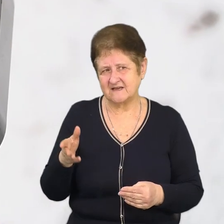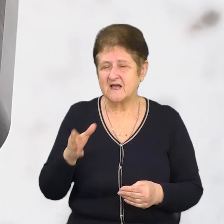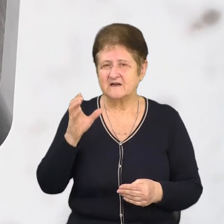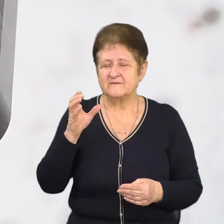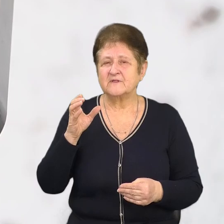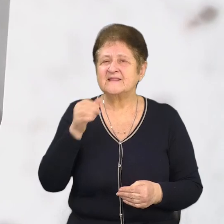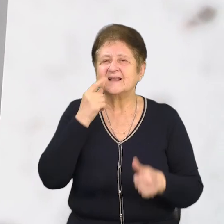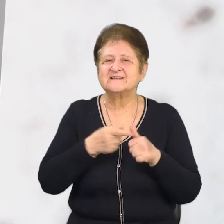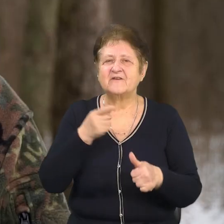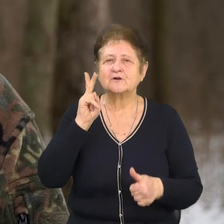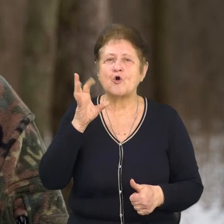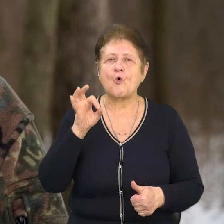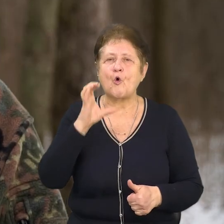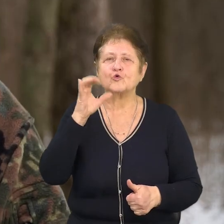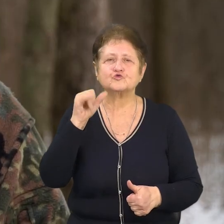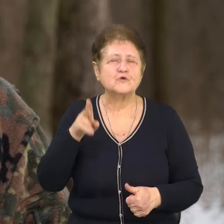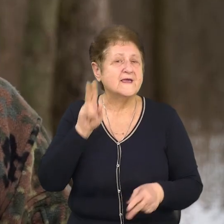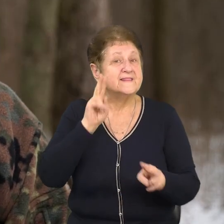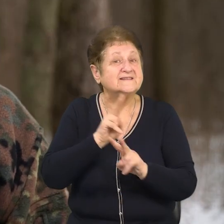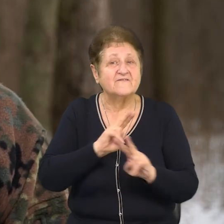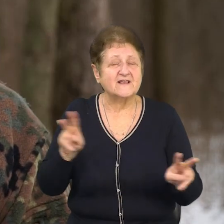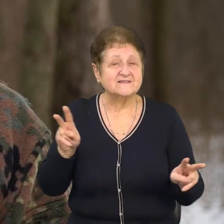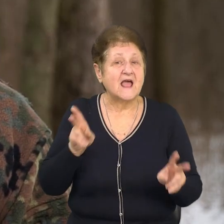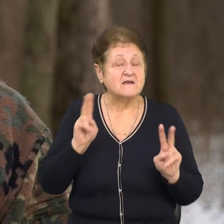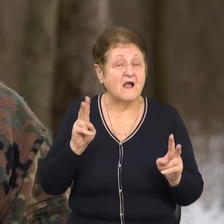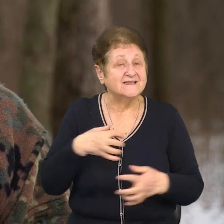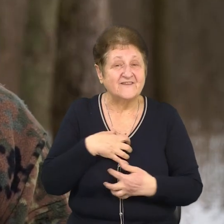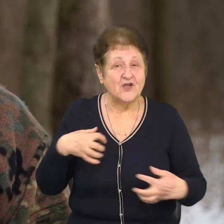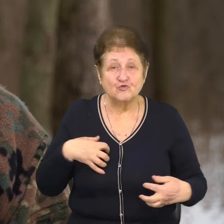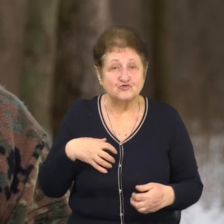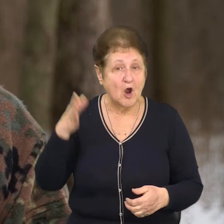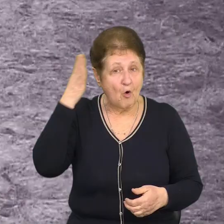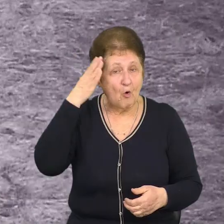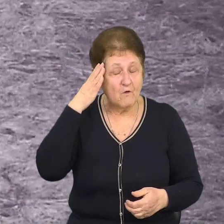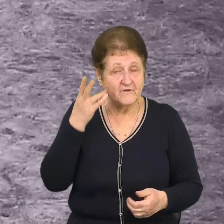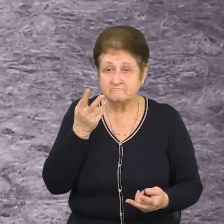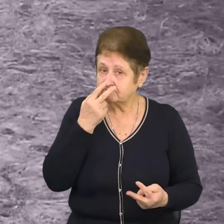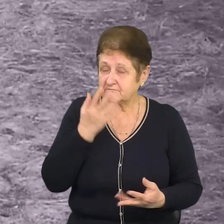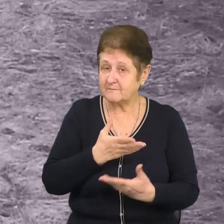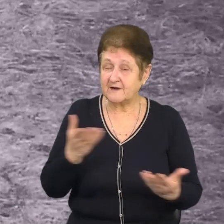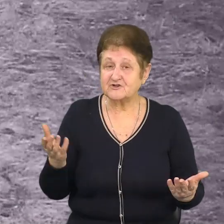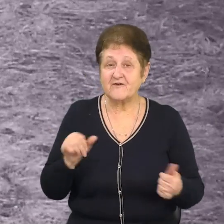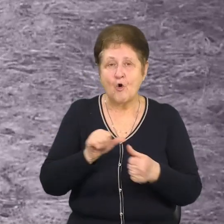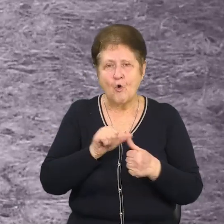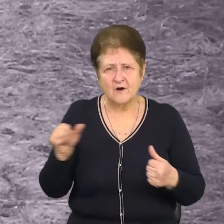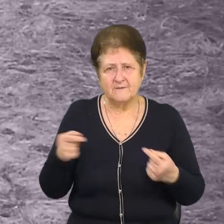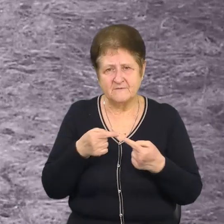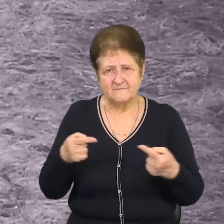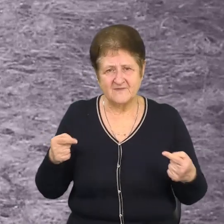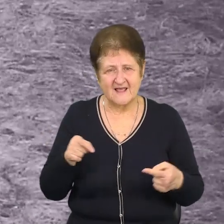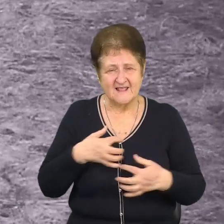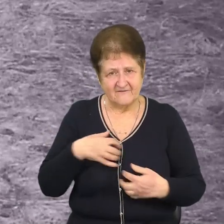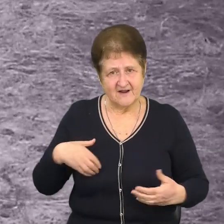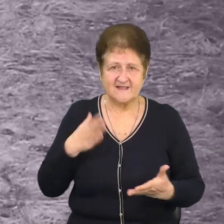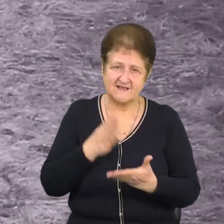невідома звірюшка. Голови я не побачив. Ну, думаю, що то єнотоподібна собака. Окрім диких тварин також трапляються і